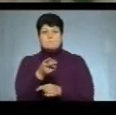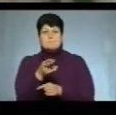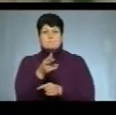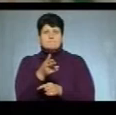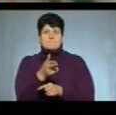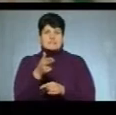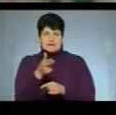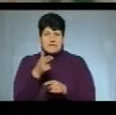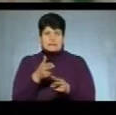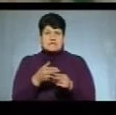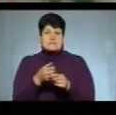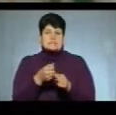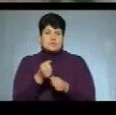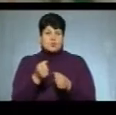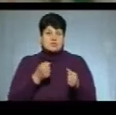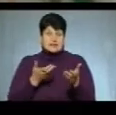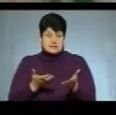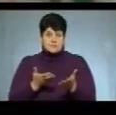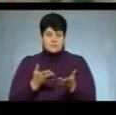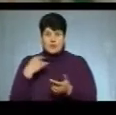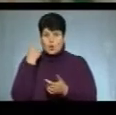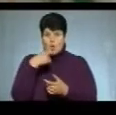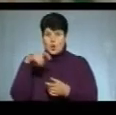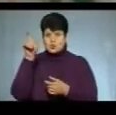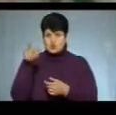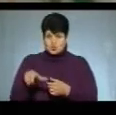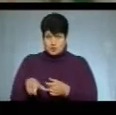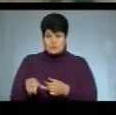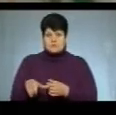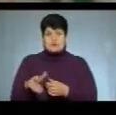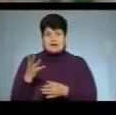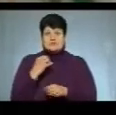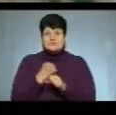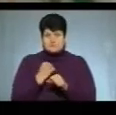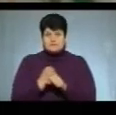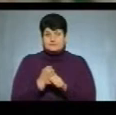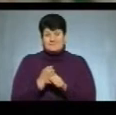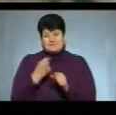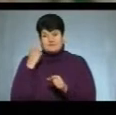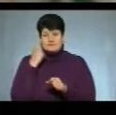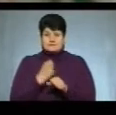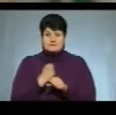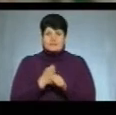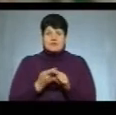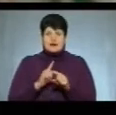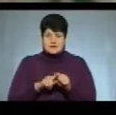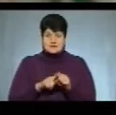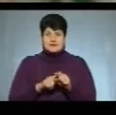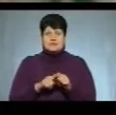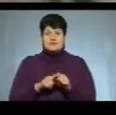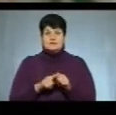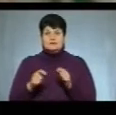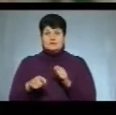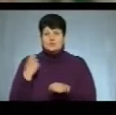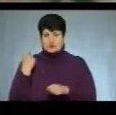із рушниці особа, яка підозрюється в чиненні даного тяжкого злочину, на даний